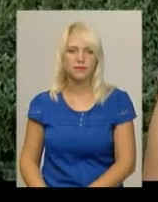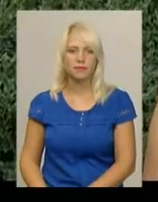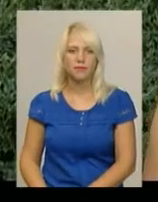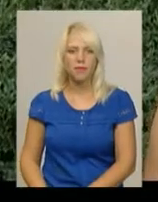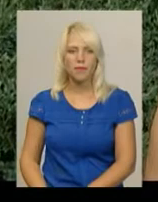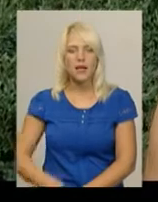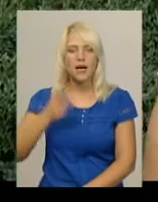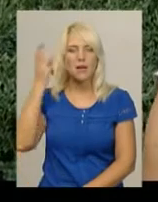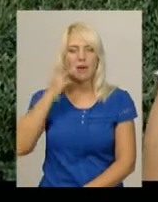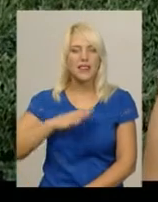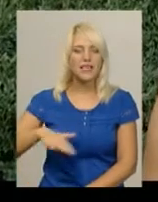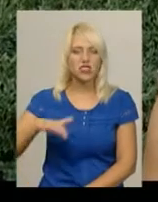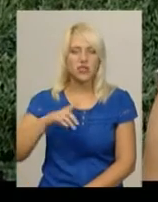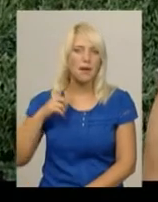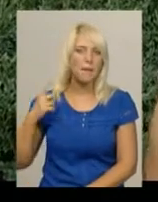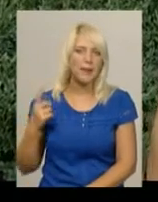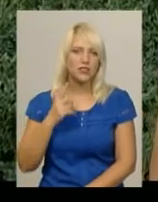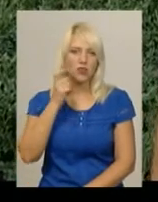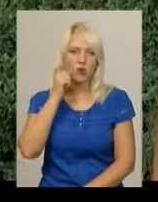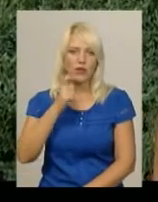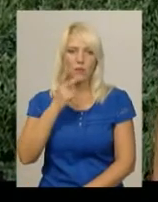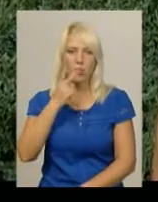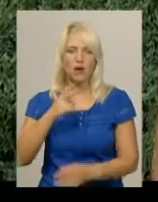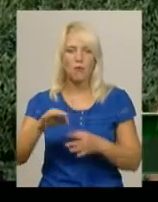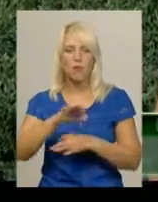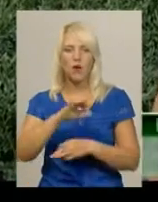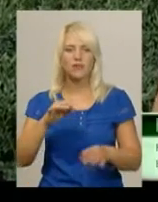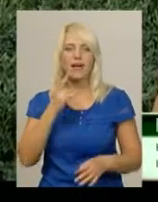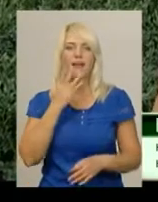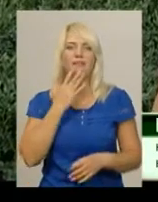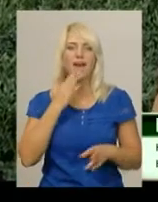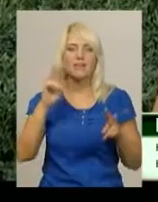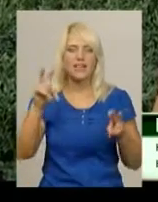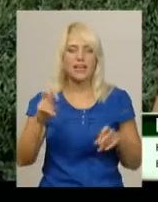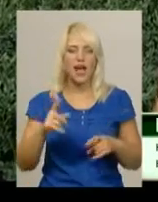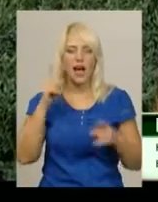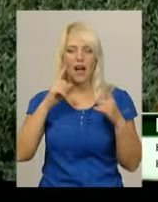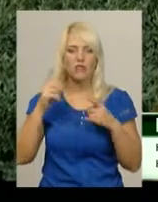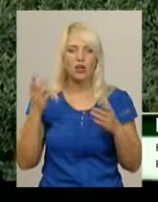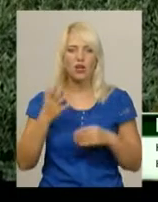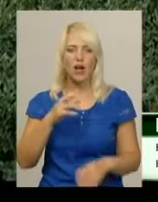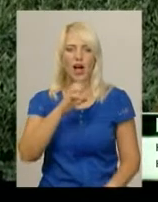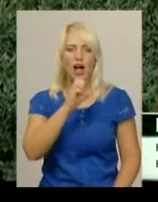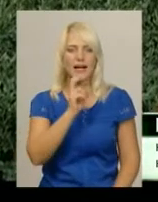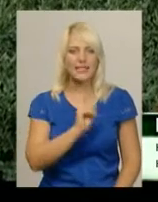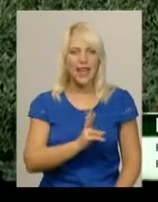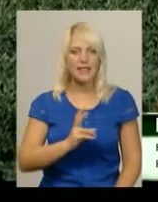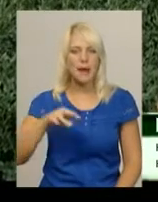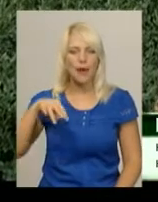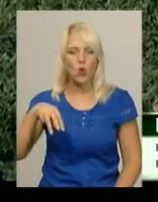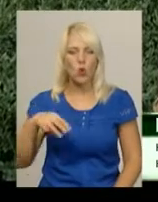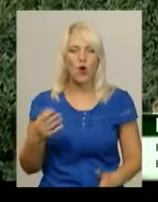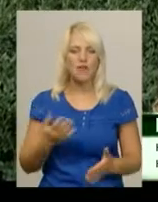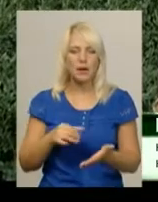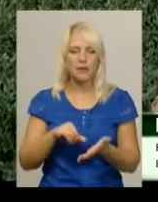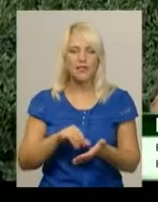«Хмельниччина першою в Україні побачить проєкт «Нація», авторка якого Ксенія Малюкова представить його тут